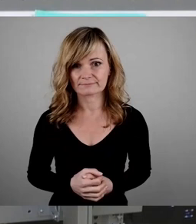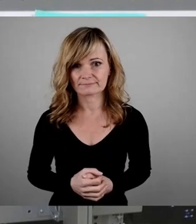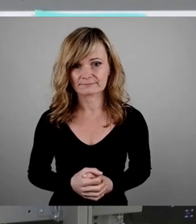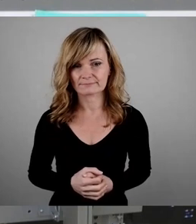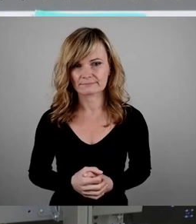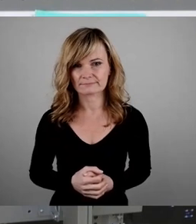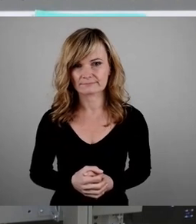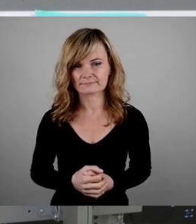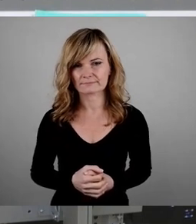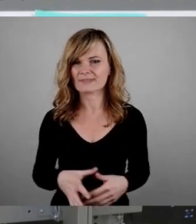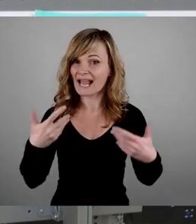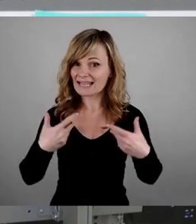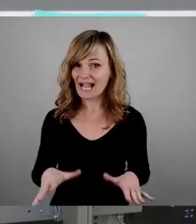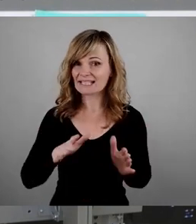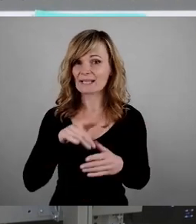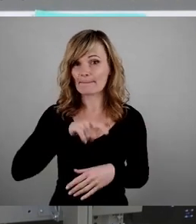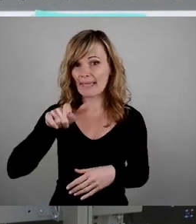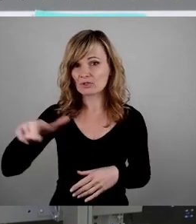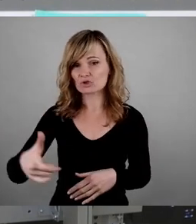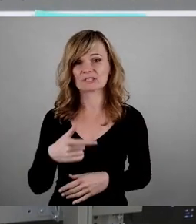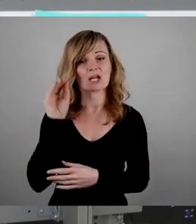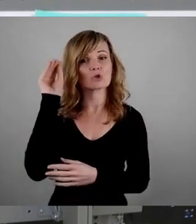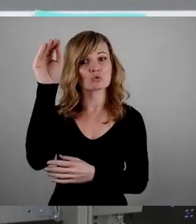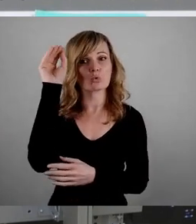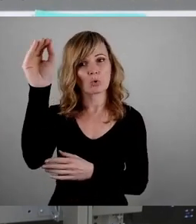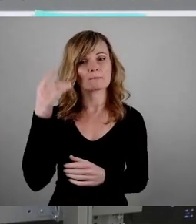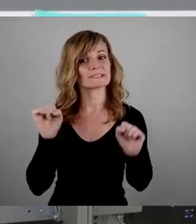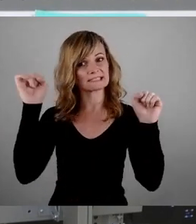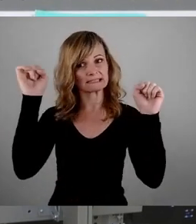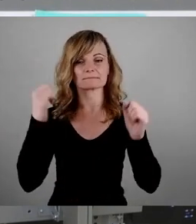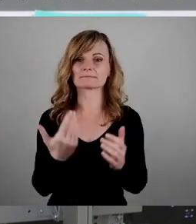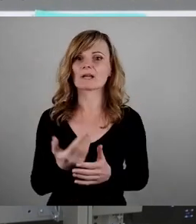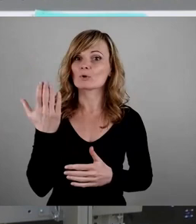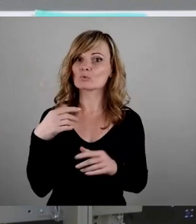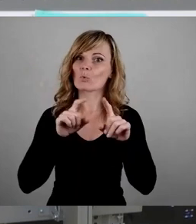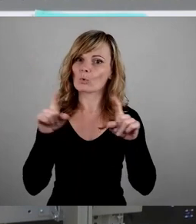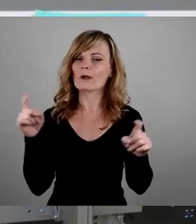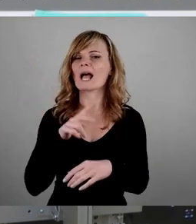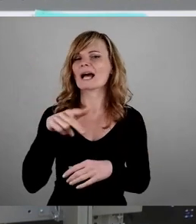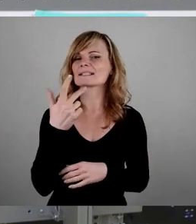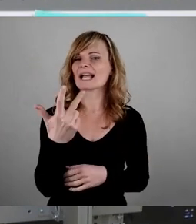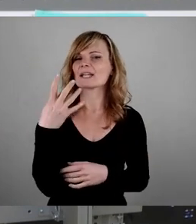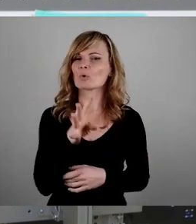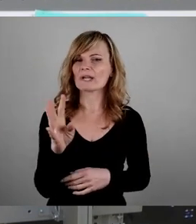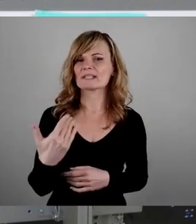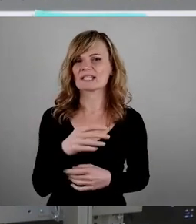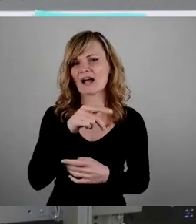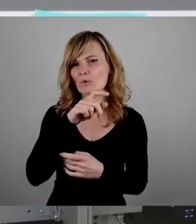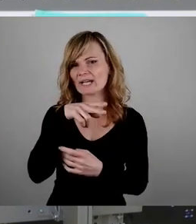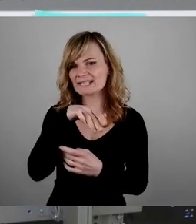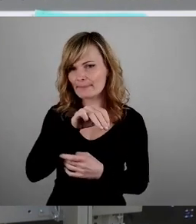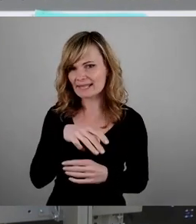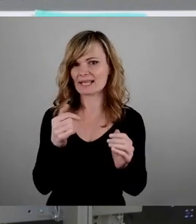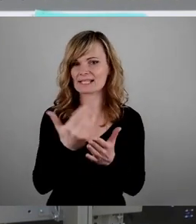Menschen jauchzen der Zukunft, heißt eine 1893 erschienene Aphorismensammlung von Heinrich Pudor.